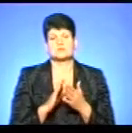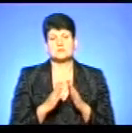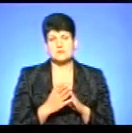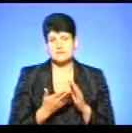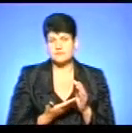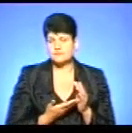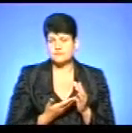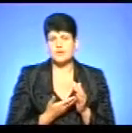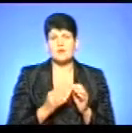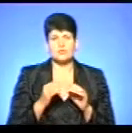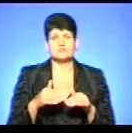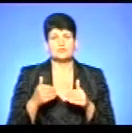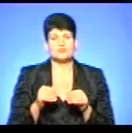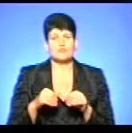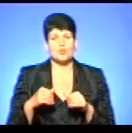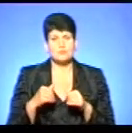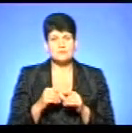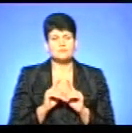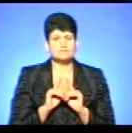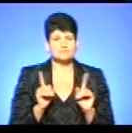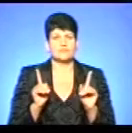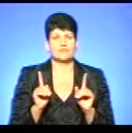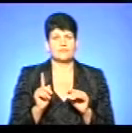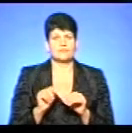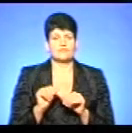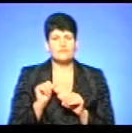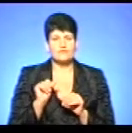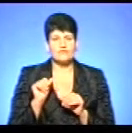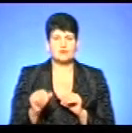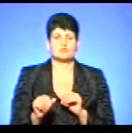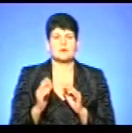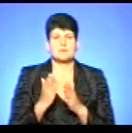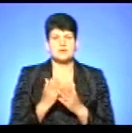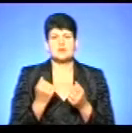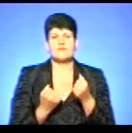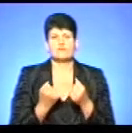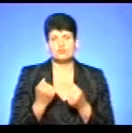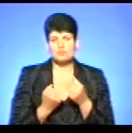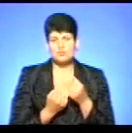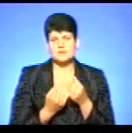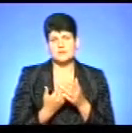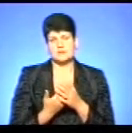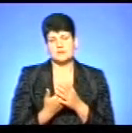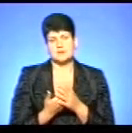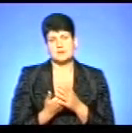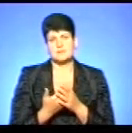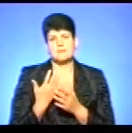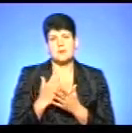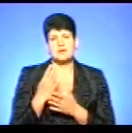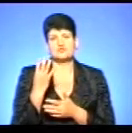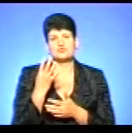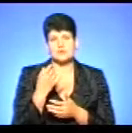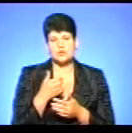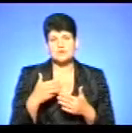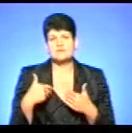до цих комісій, щоб у винятковому випадку, навіть маючи, наприклад, автомобіль, який має 4 роки,